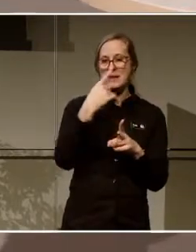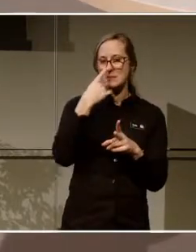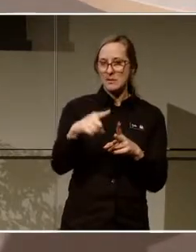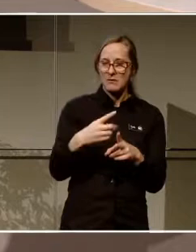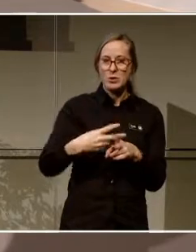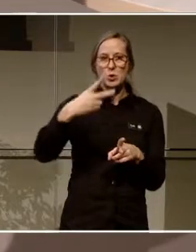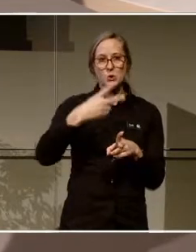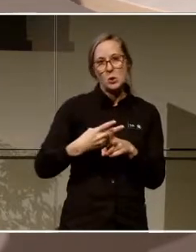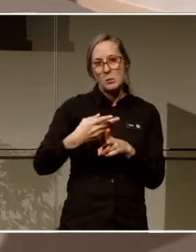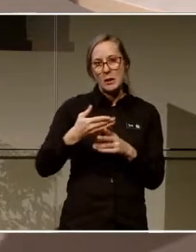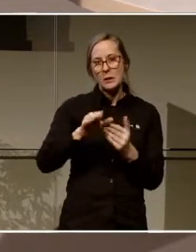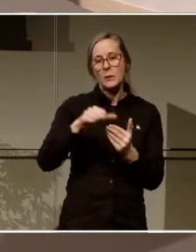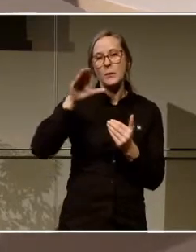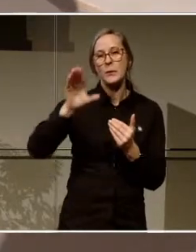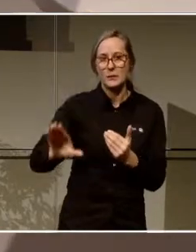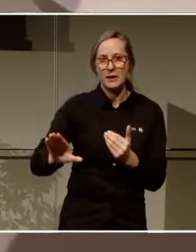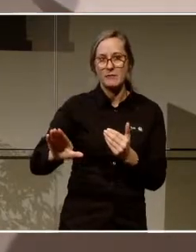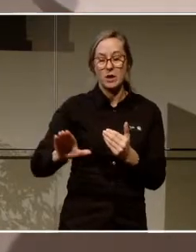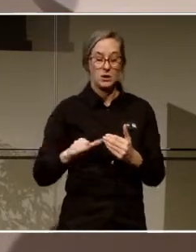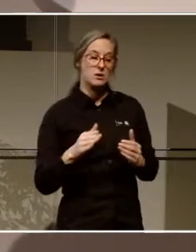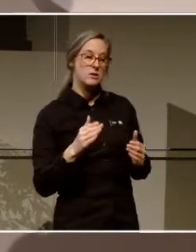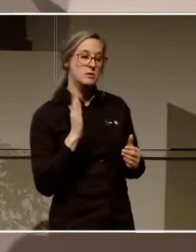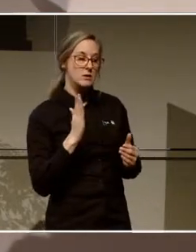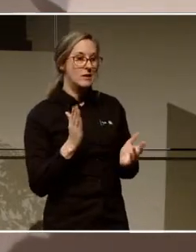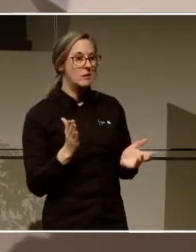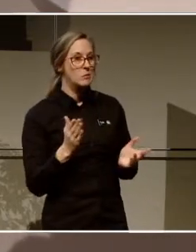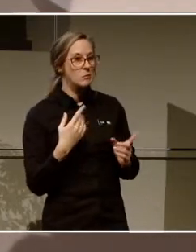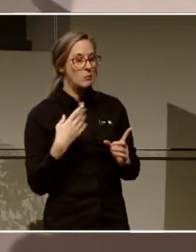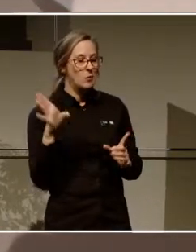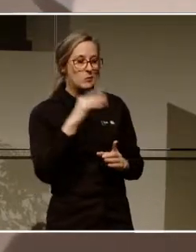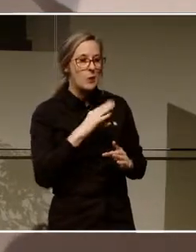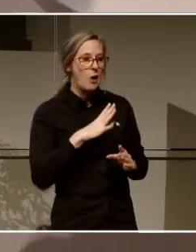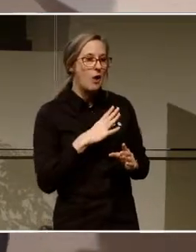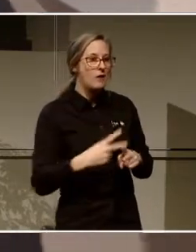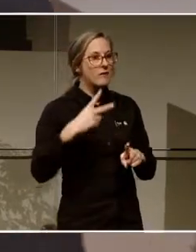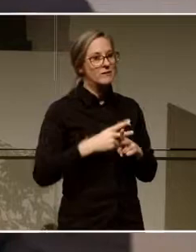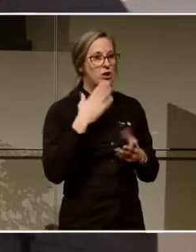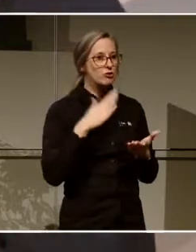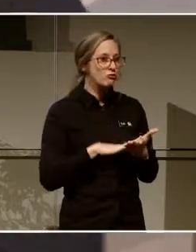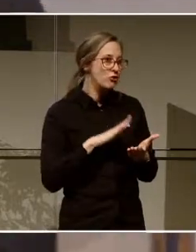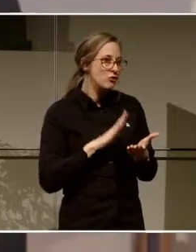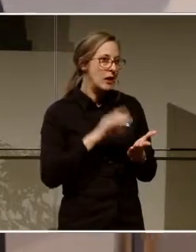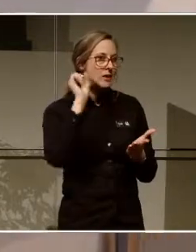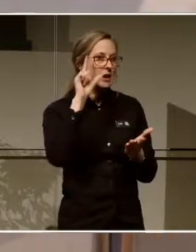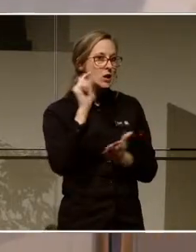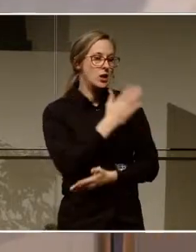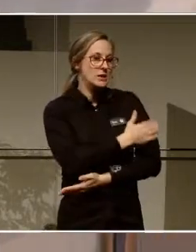utanför helt enkelt. Samtidigt som man tänker att man har desto mer nytta av de där, alla distanstjänsterna. precis.